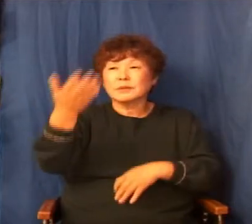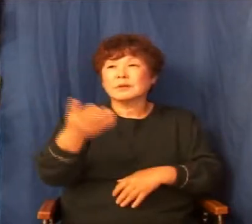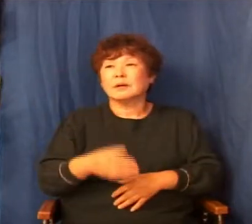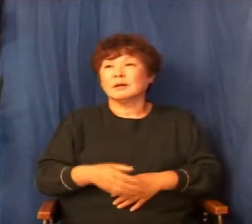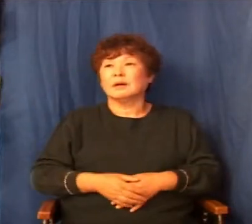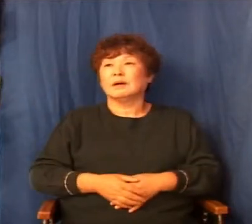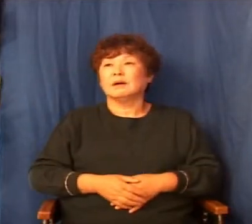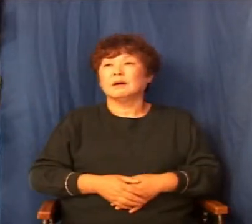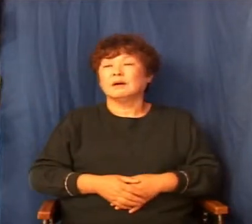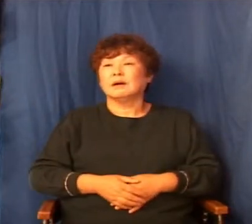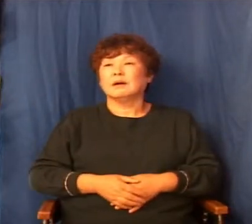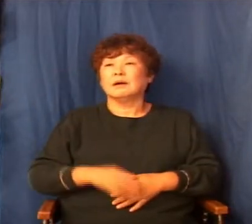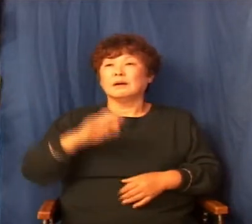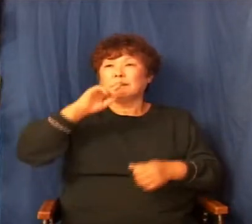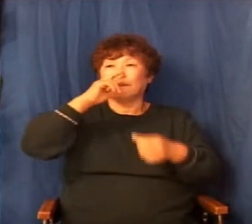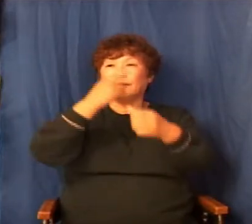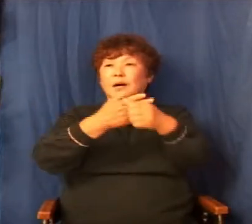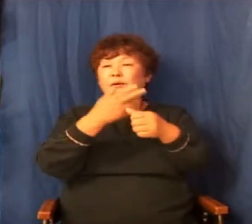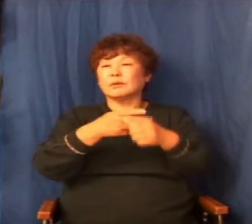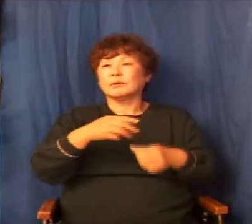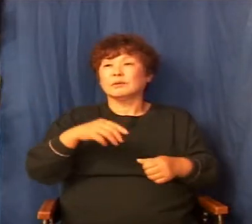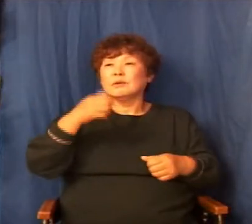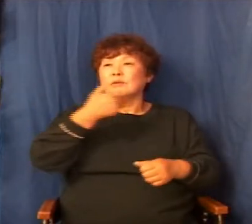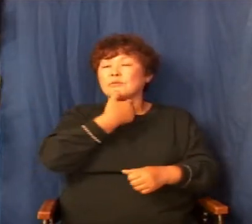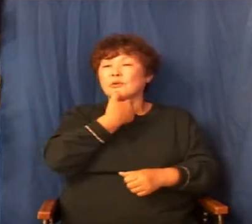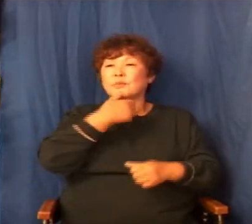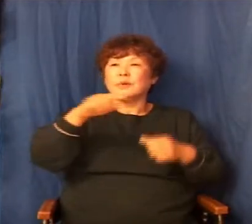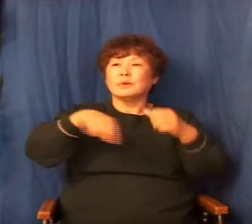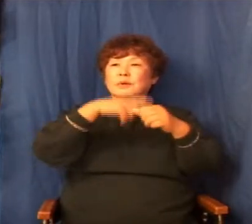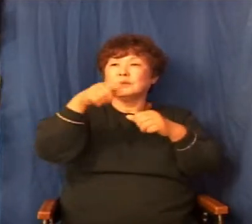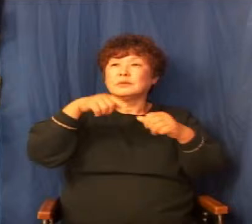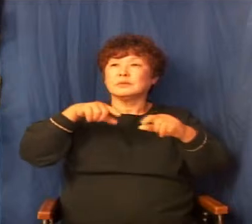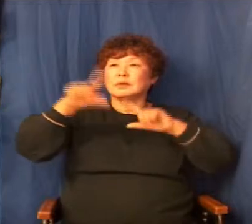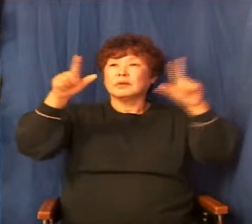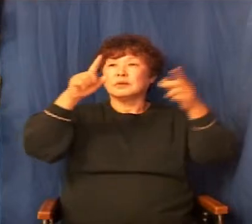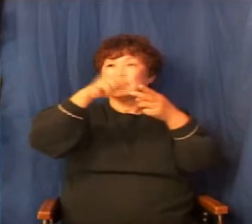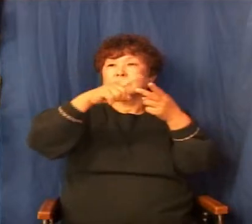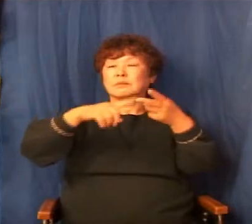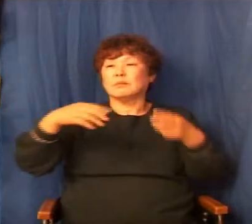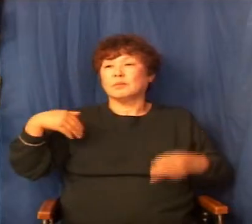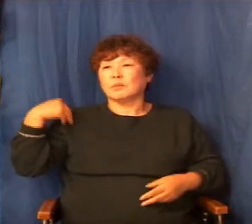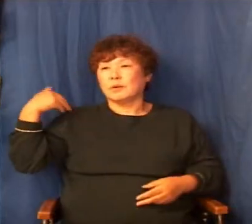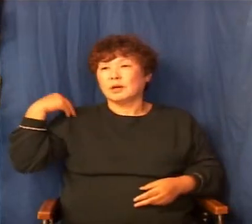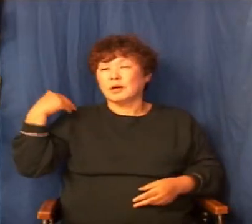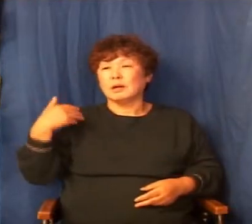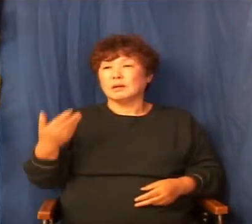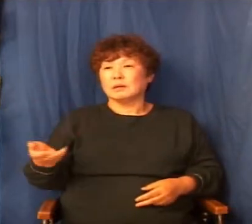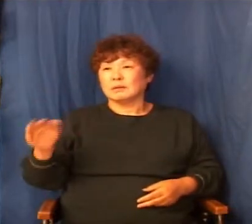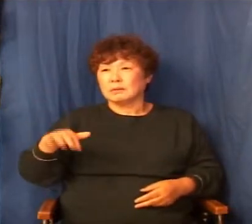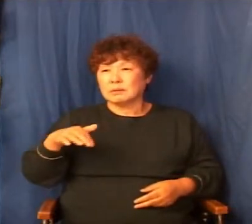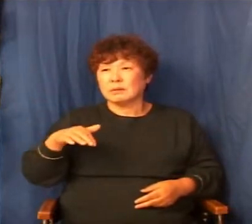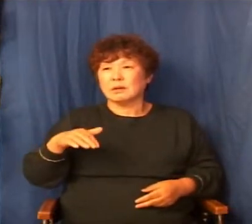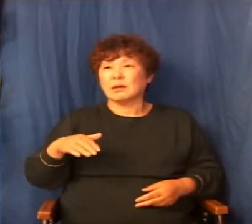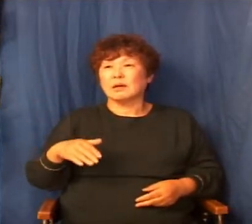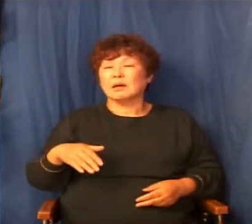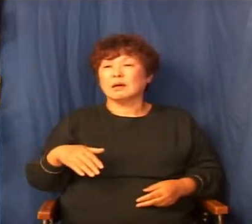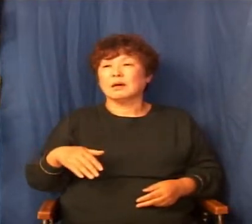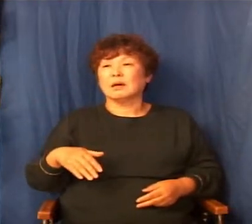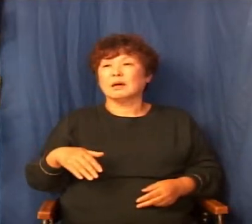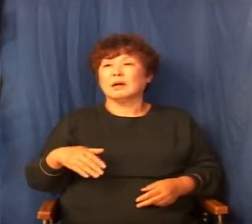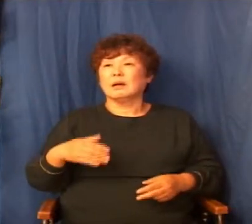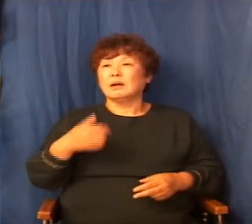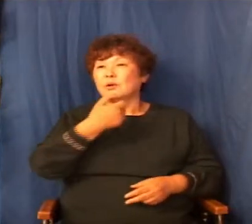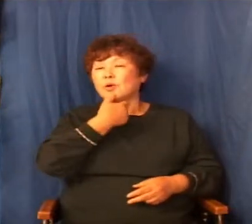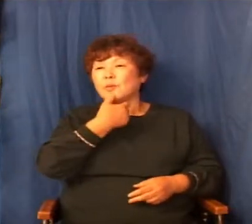그런데 하나님께서 로마에 도착하기 바로 전에 딱 모아놓고 어디 빠져나갈 수도 없게 만들어 놓은